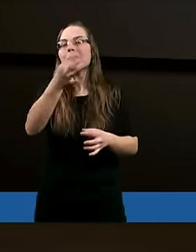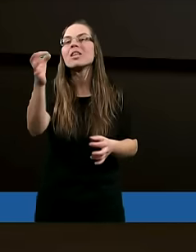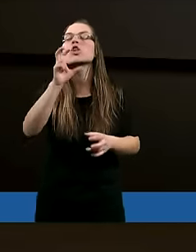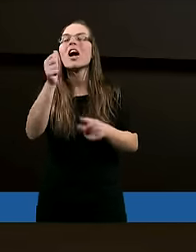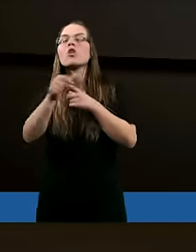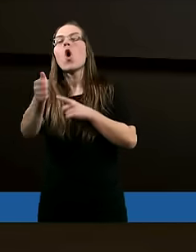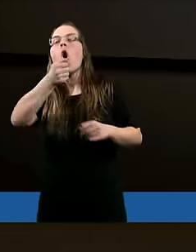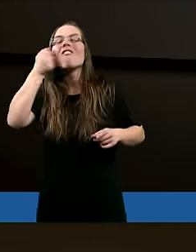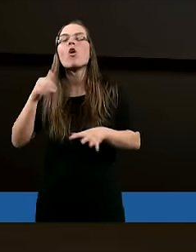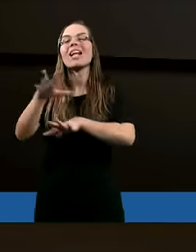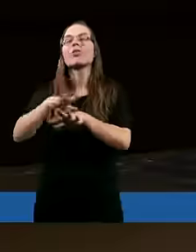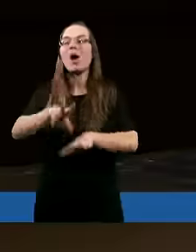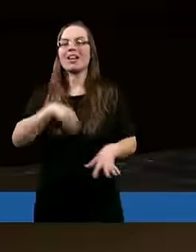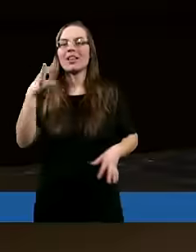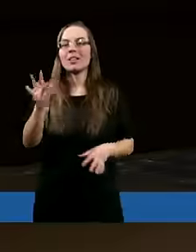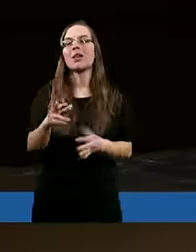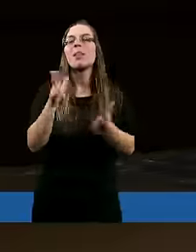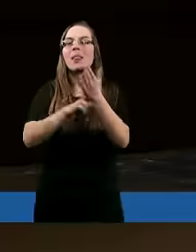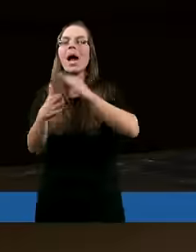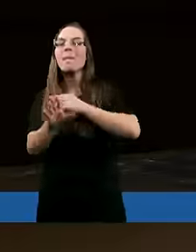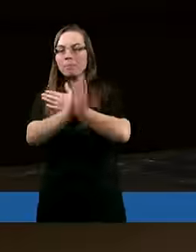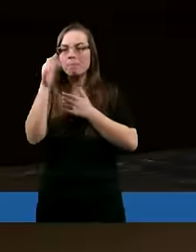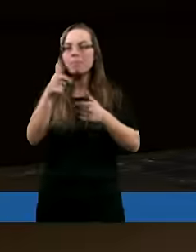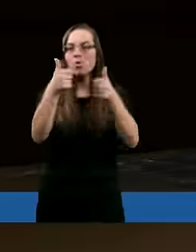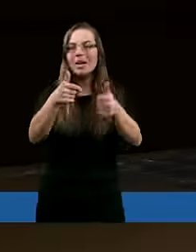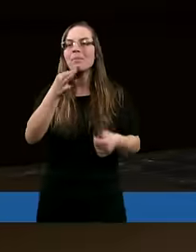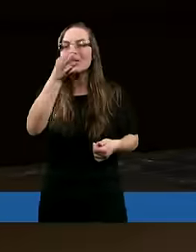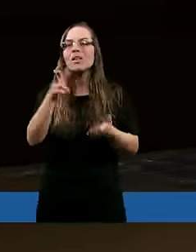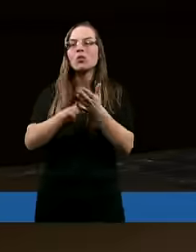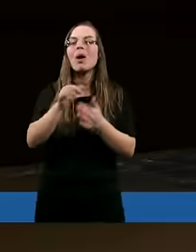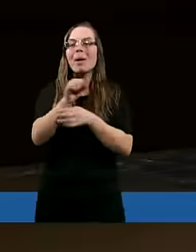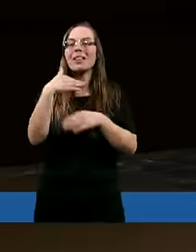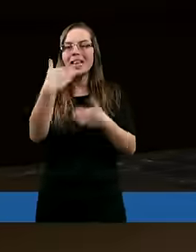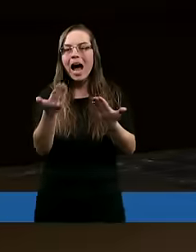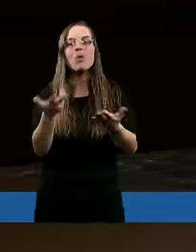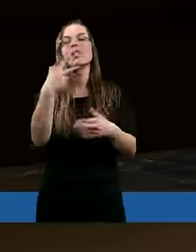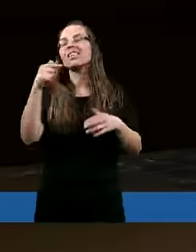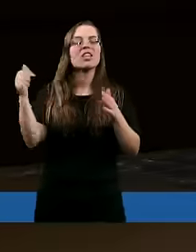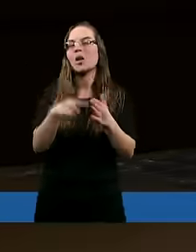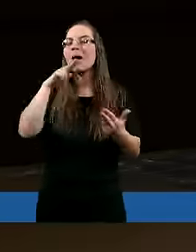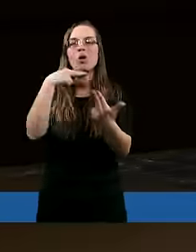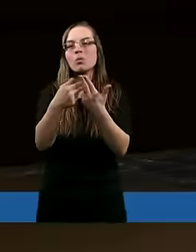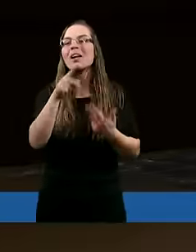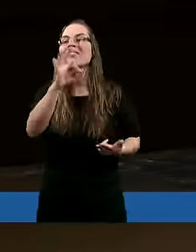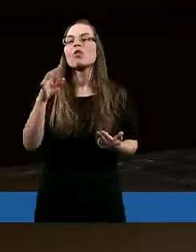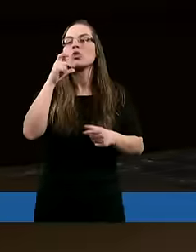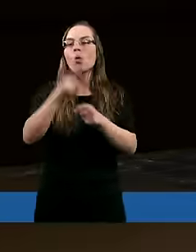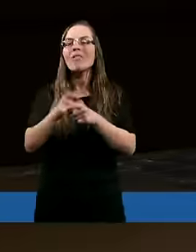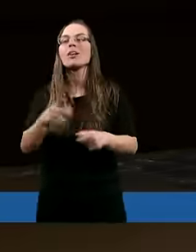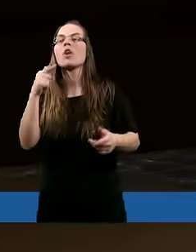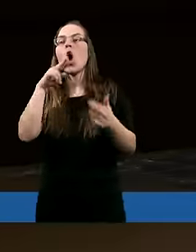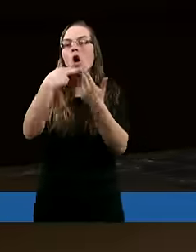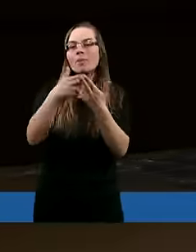owoce Ducha Świętego? Na postawione pytanie, Małgosiu, które dałaś, nie potrzeba odpowiadać swoimi słowami.